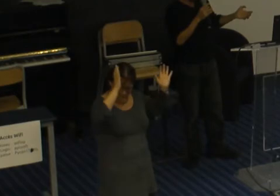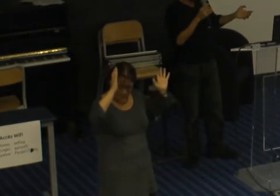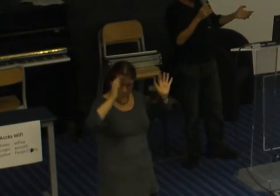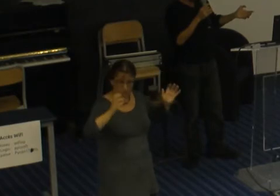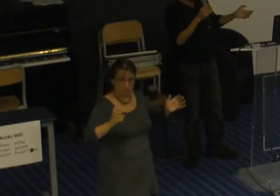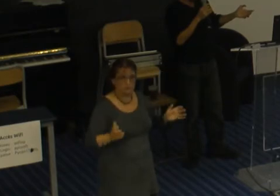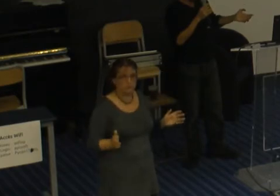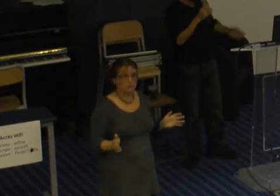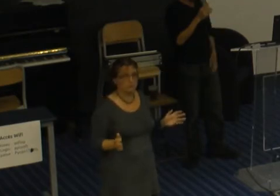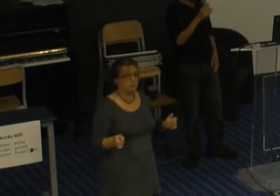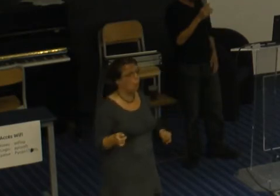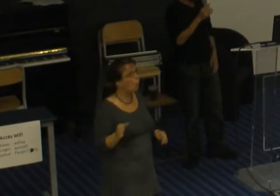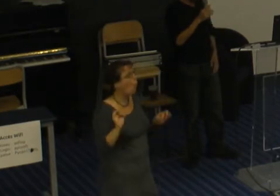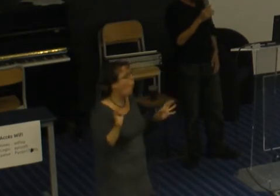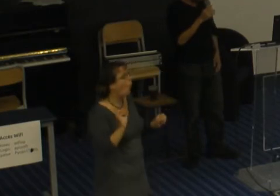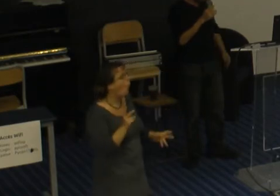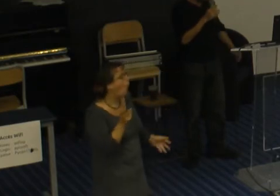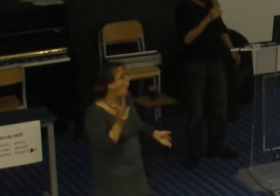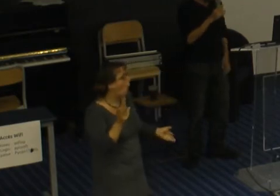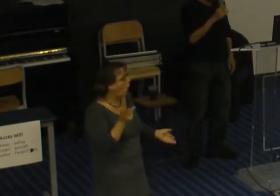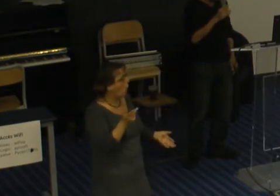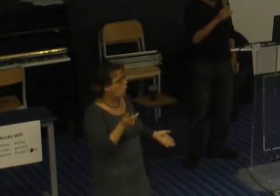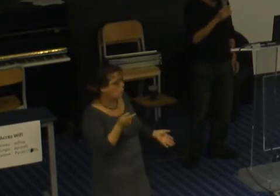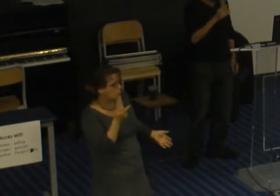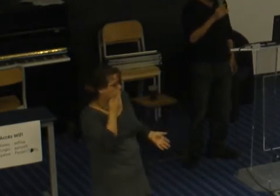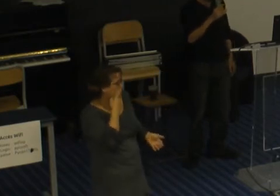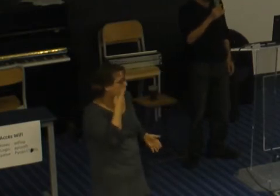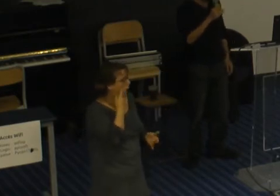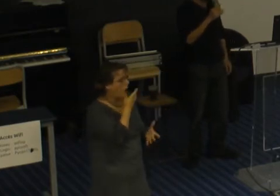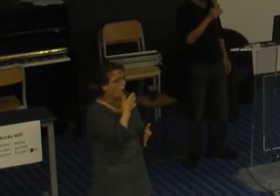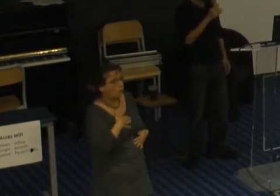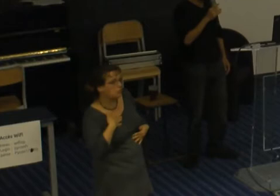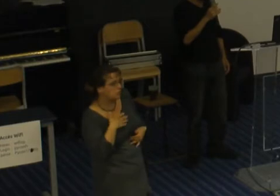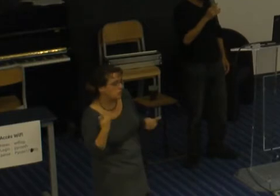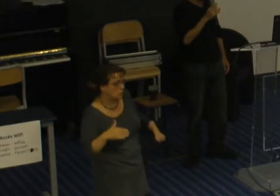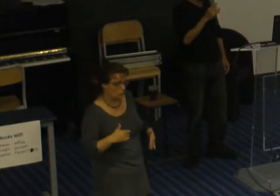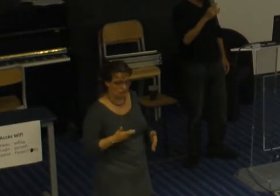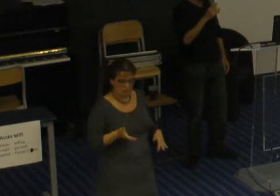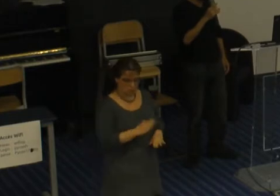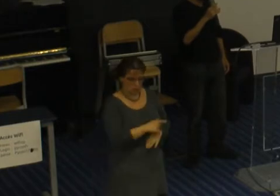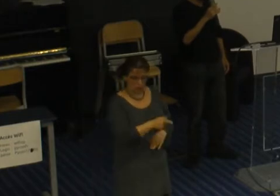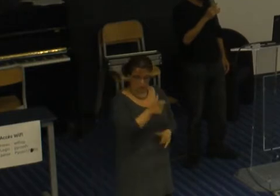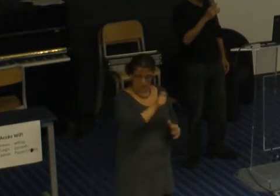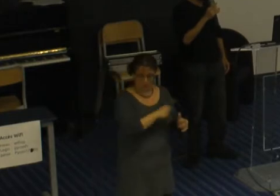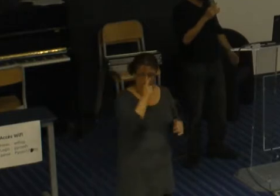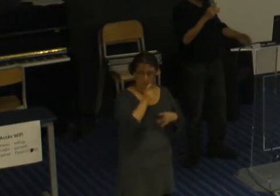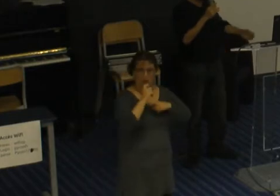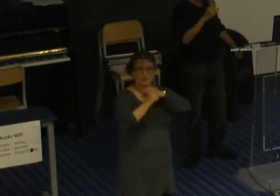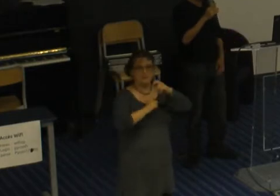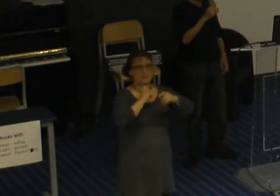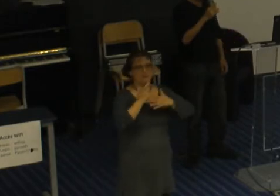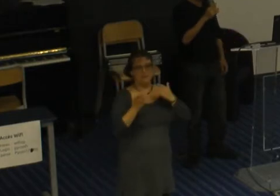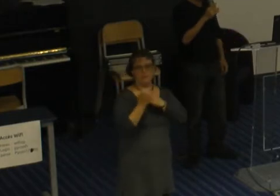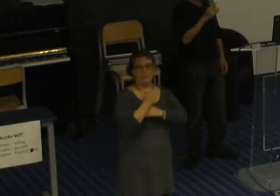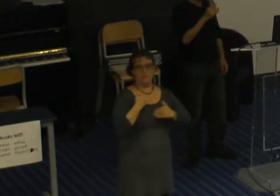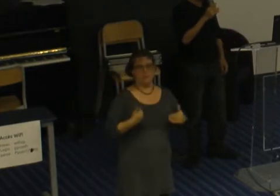Même s'il n'y voyait pas à mal, mais bon, ça crée un environnement hostile et puis on se dit, peut-être qu'elle ne